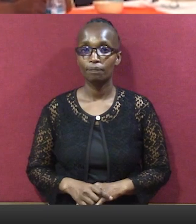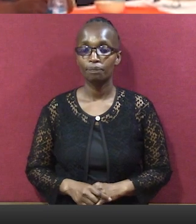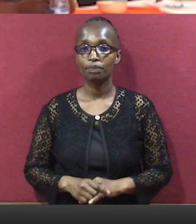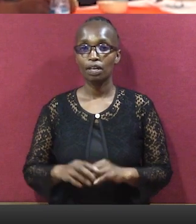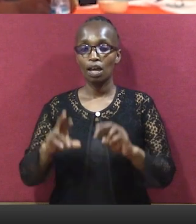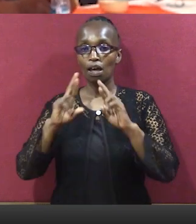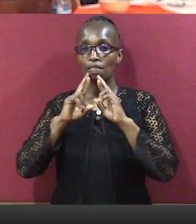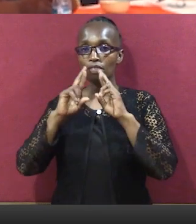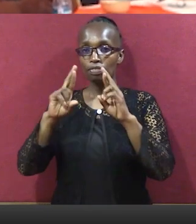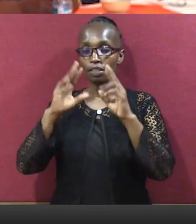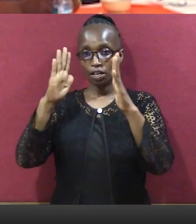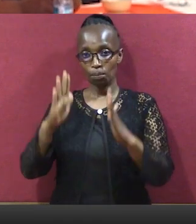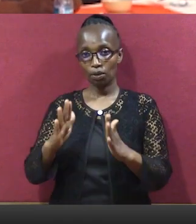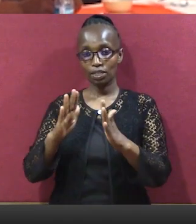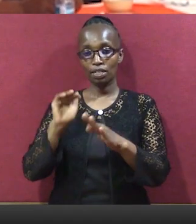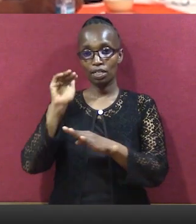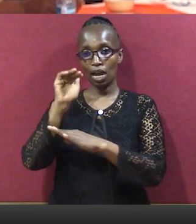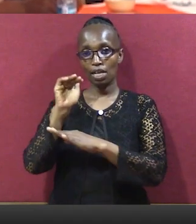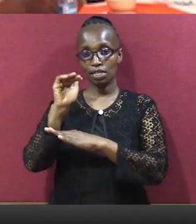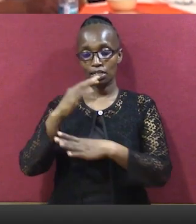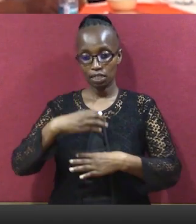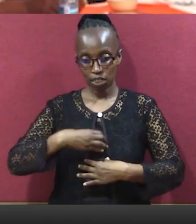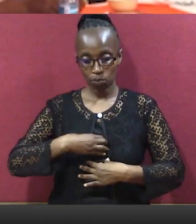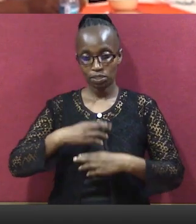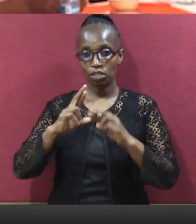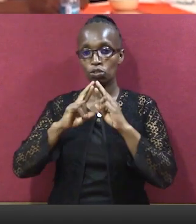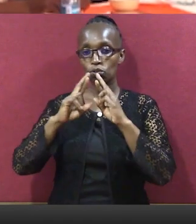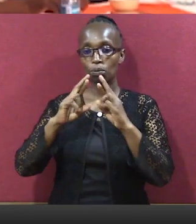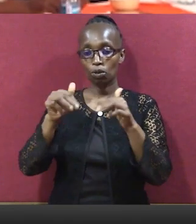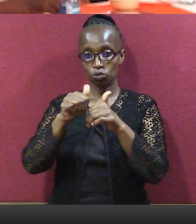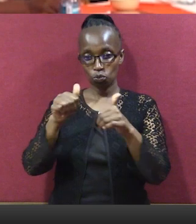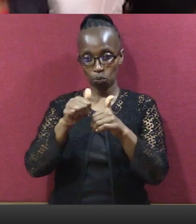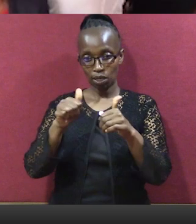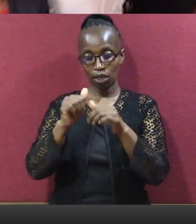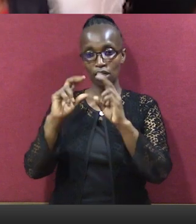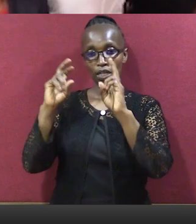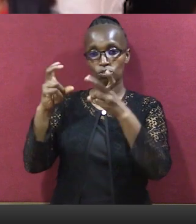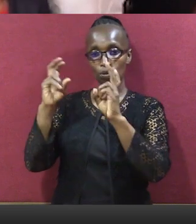Wanaabari wakiimizwa kuripoti bila ubaguzi maswala ya dhuma za kijinzia